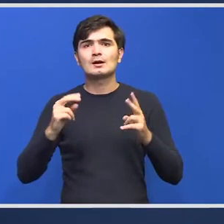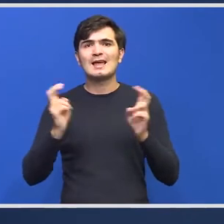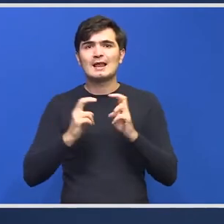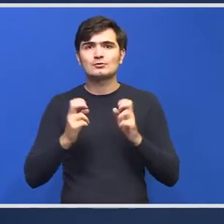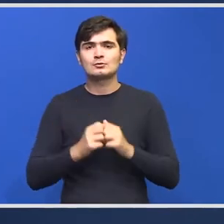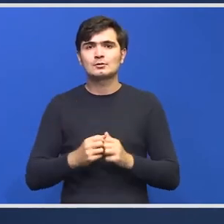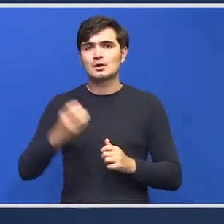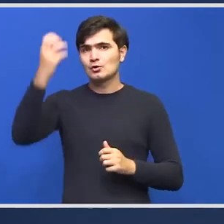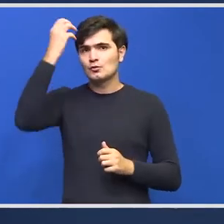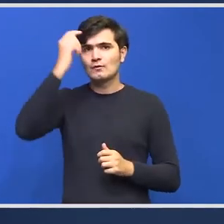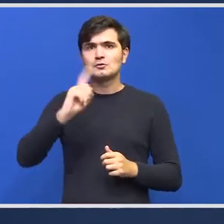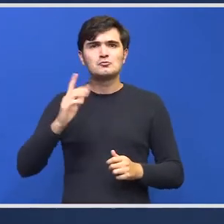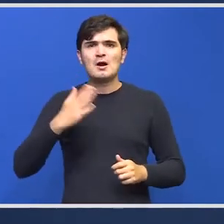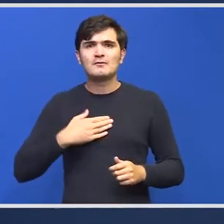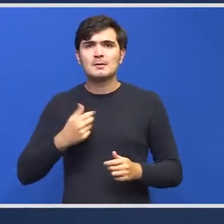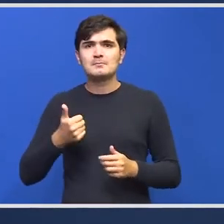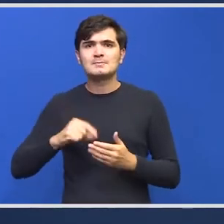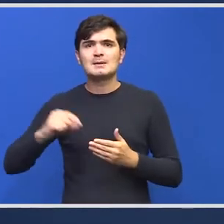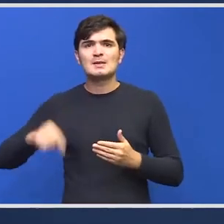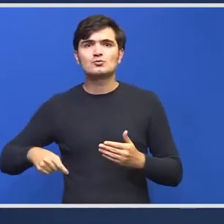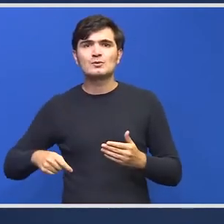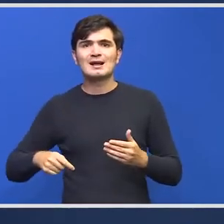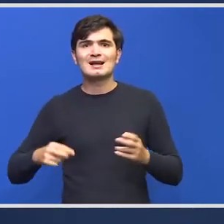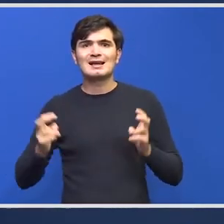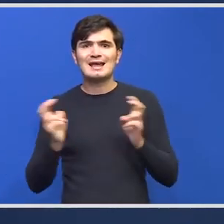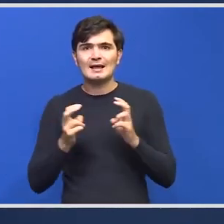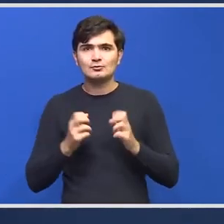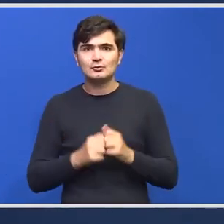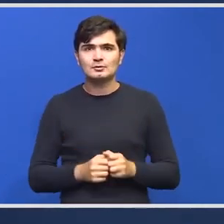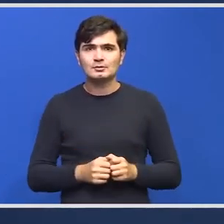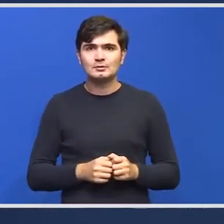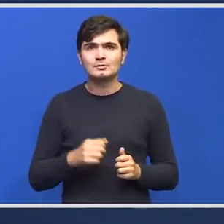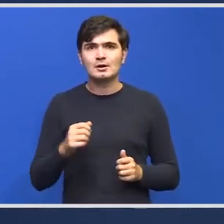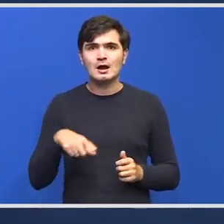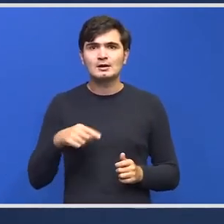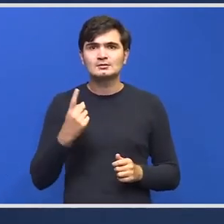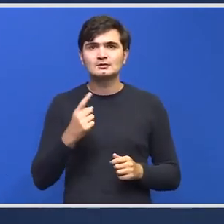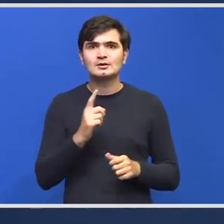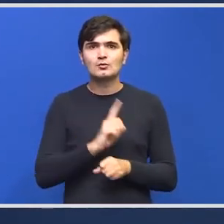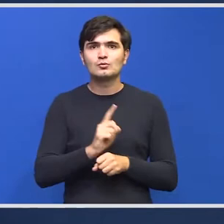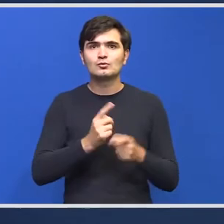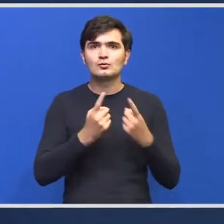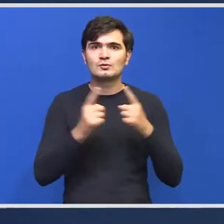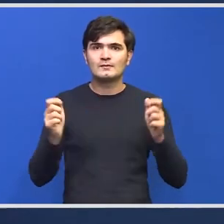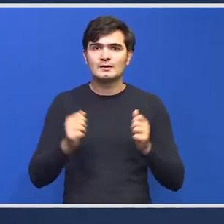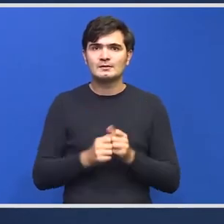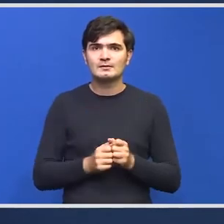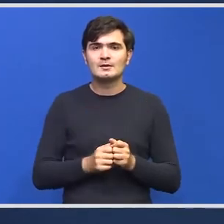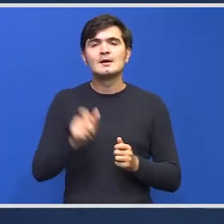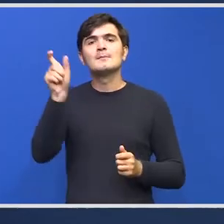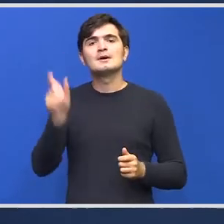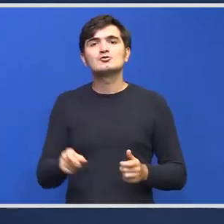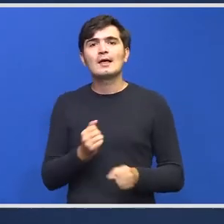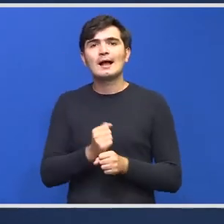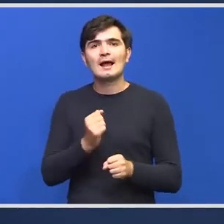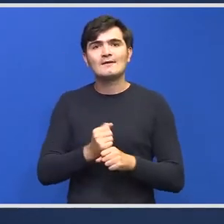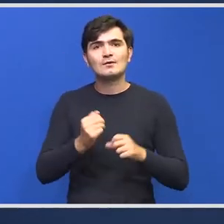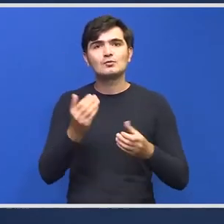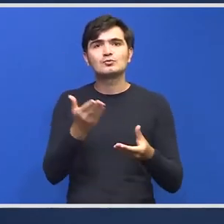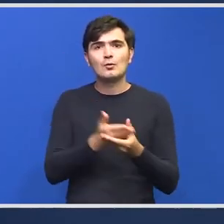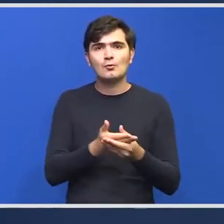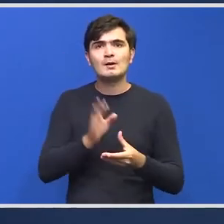În guvern nu avem semnătura electronică. Deci asta este un lucru diferit de ceea se întâmplă. Autorul documentului, la asta mă refeream.